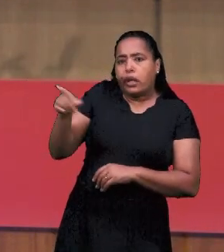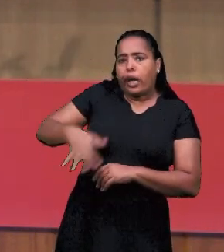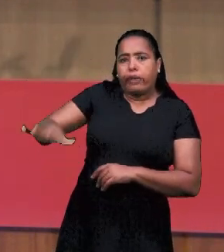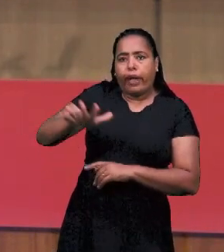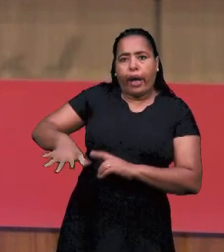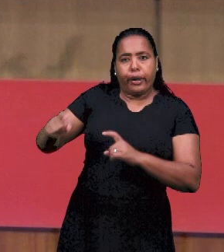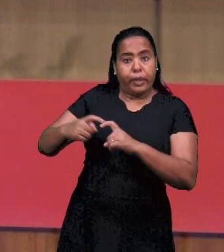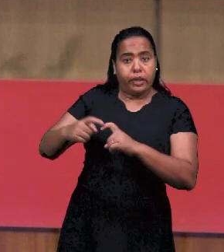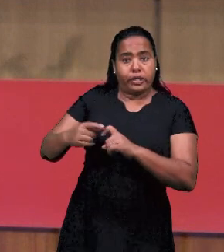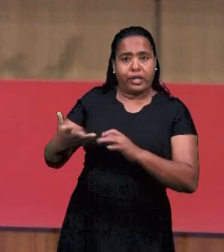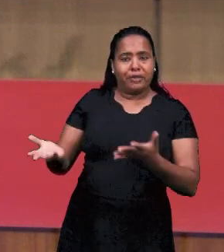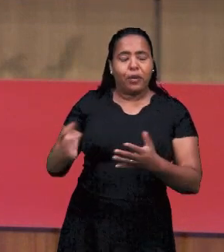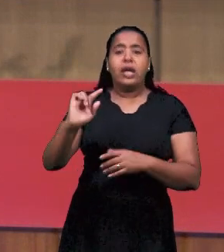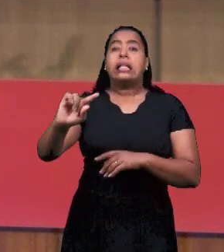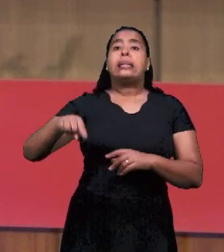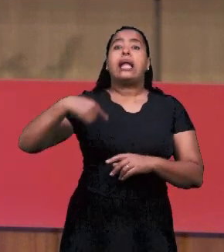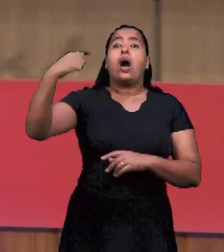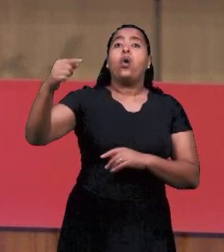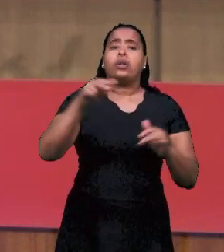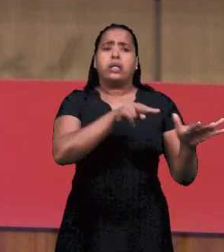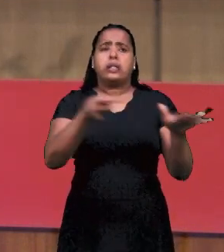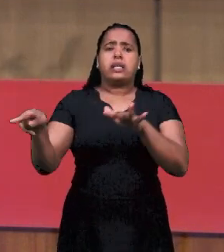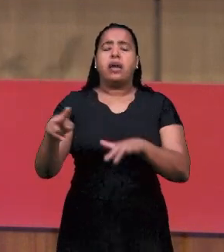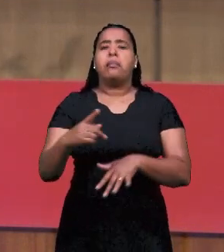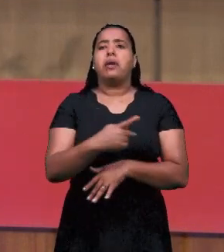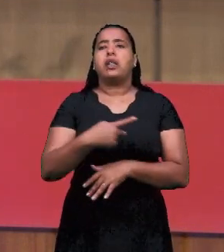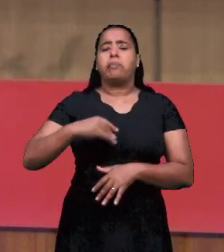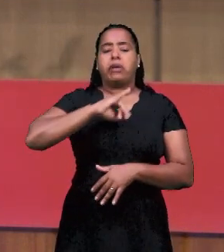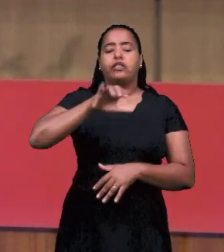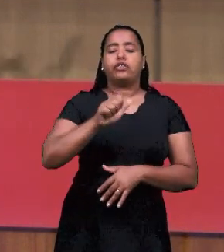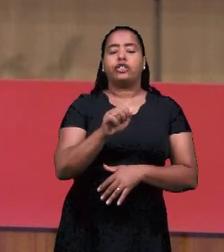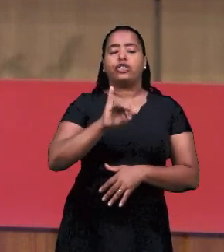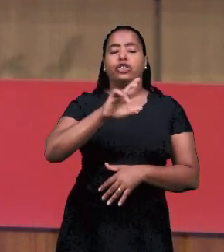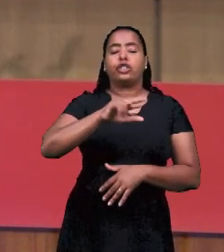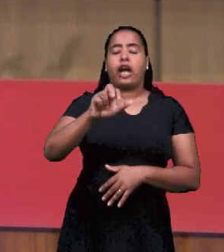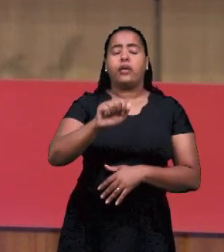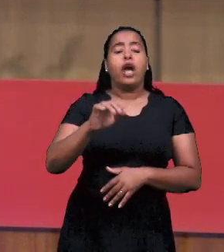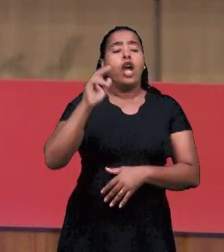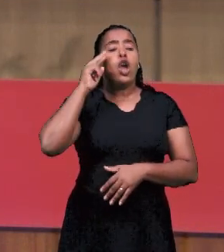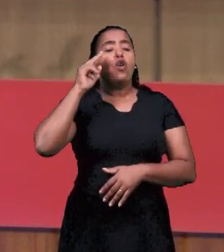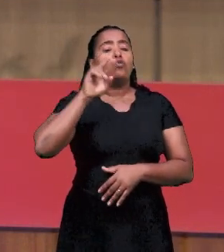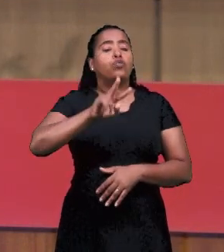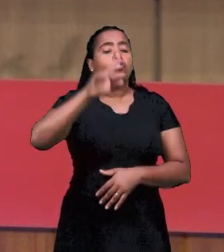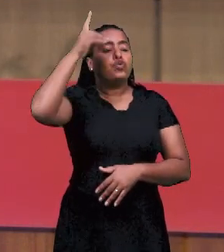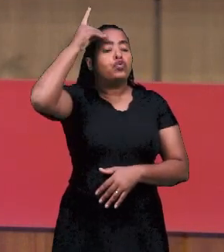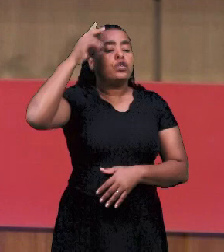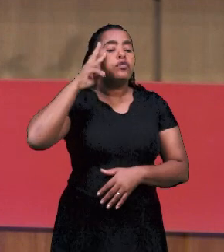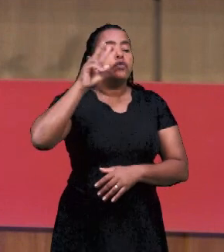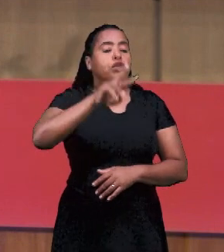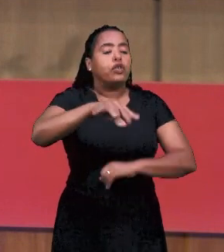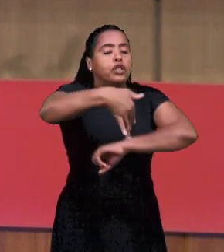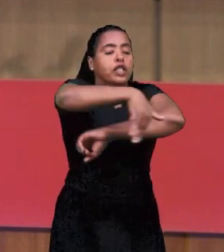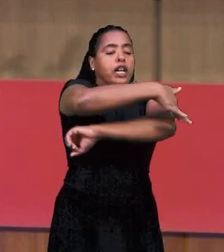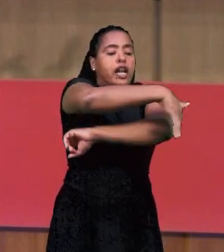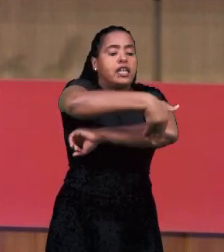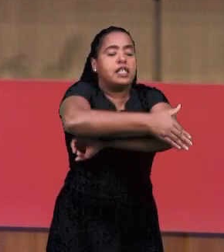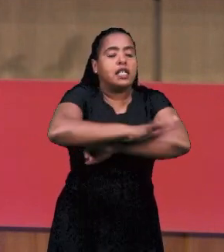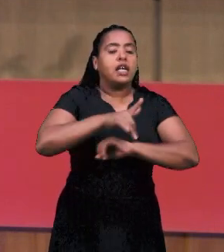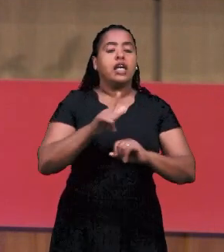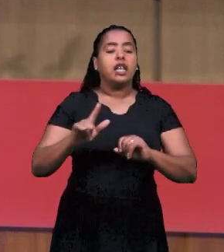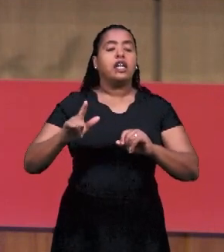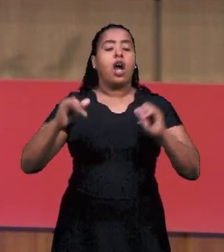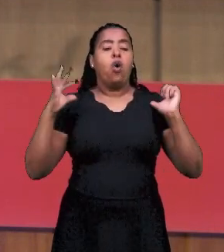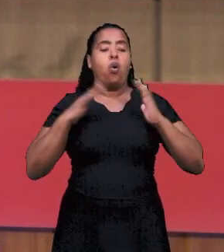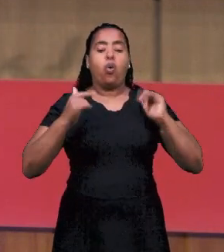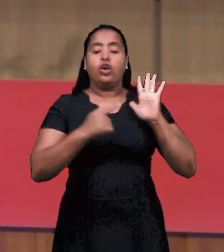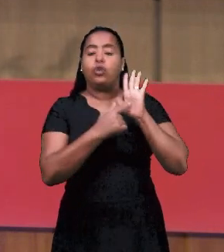А моделл ничего не понимает. Просто в кавычках. На следующей неделе пастор Жеру пришел. Я